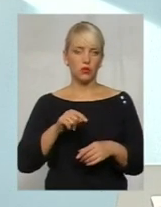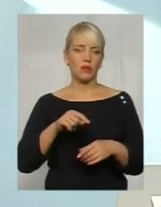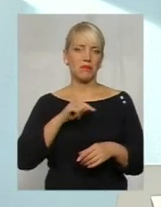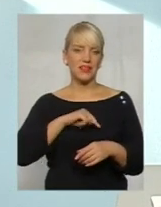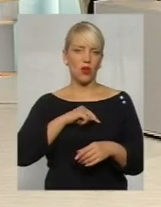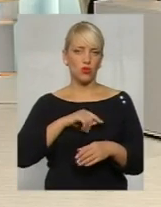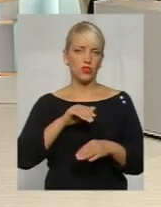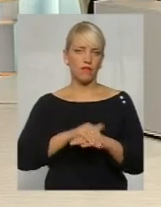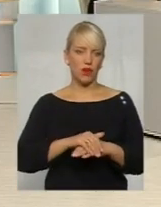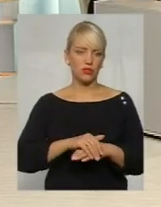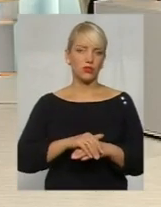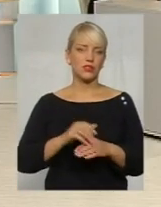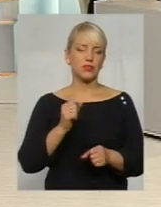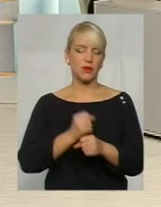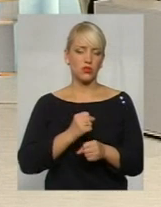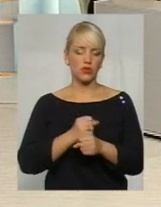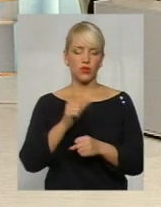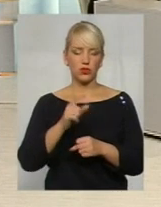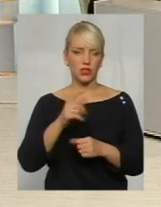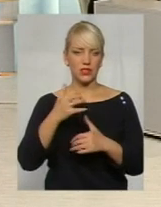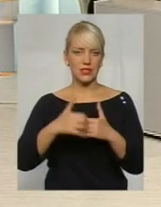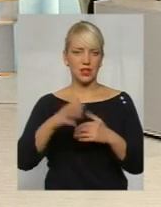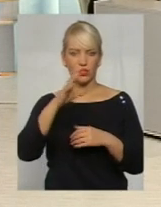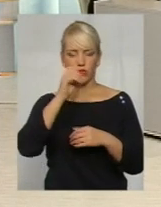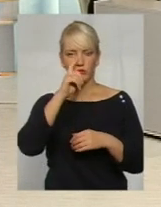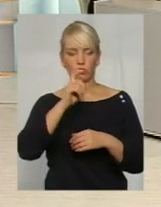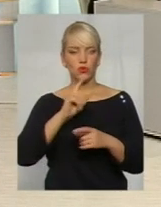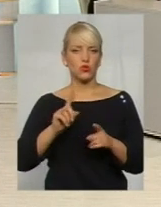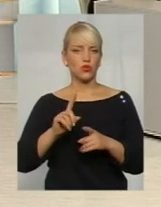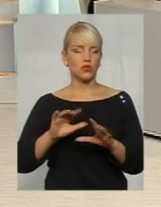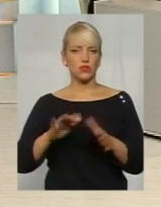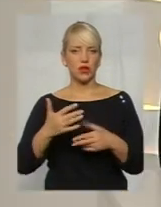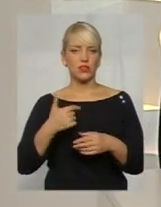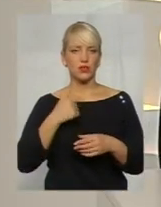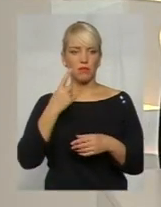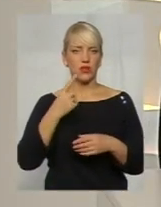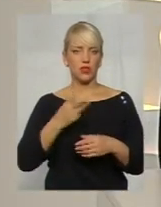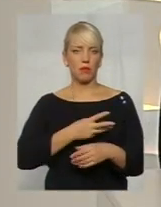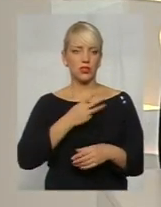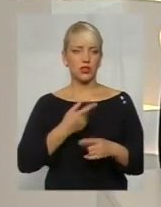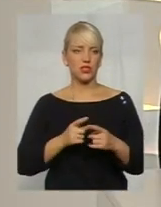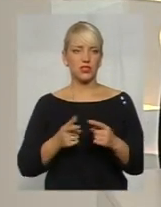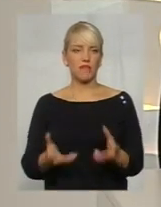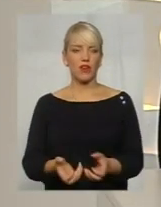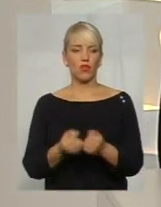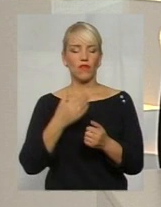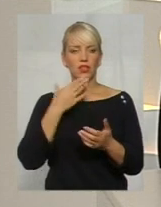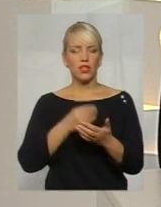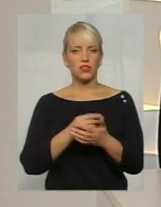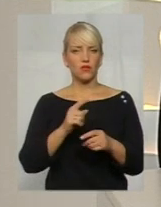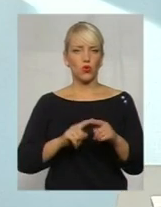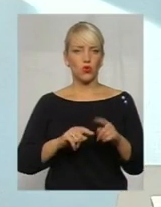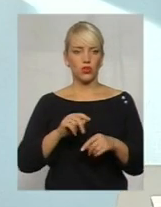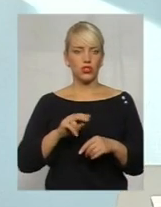людина серед ночі не розуміє, що сталося і перше бажання в неї – врятувати свого родича. Але треба зрозуміти,